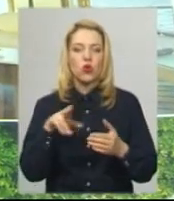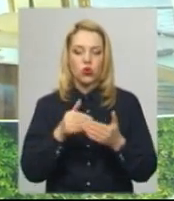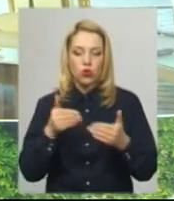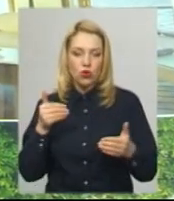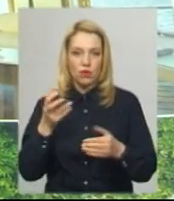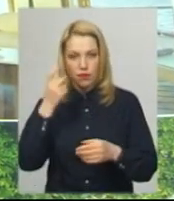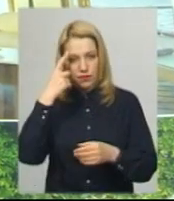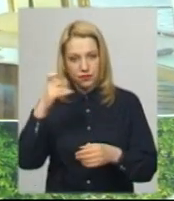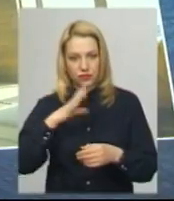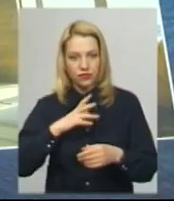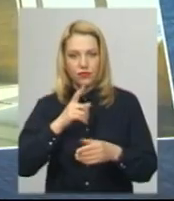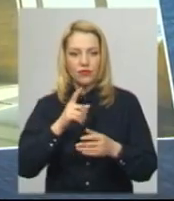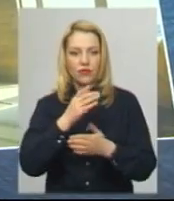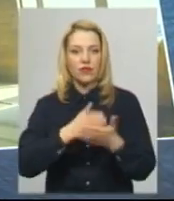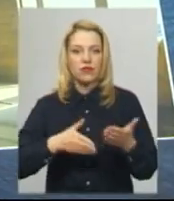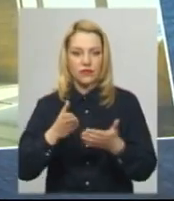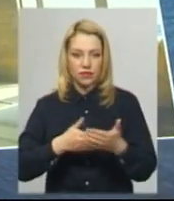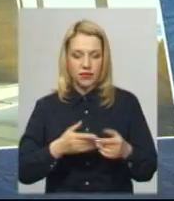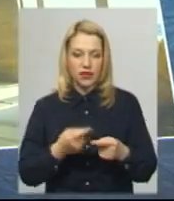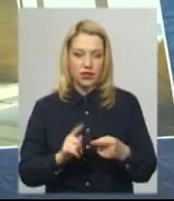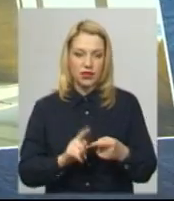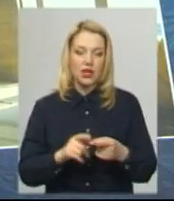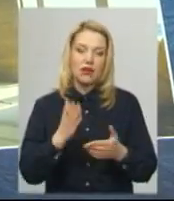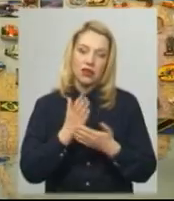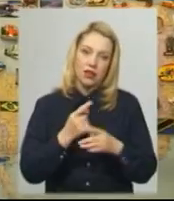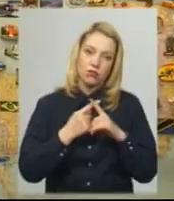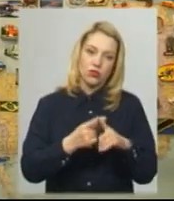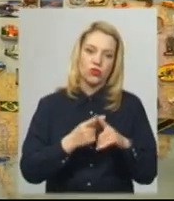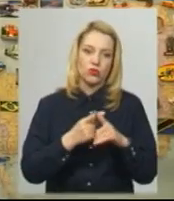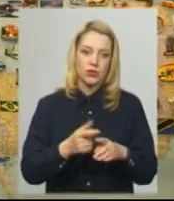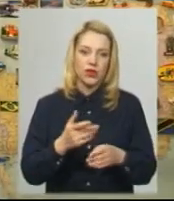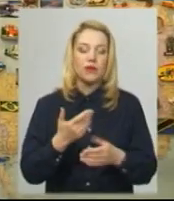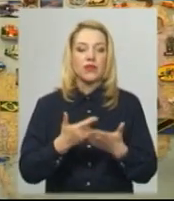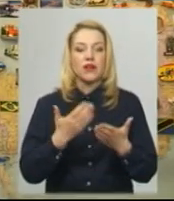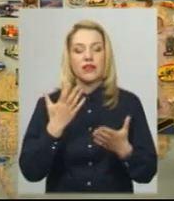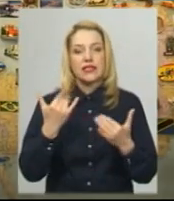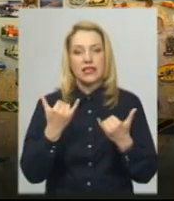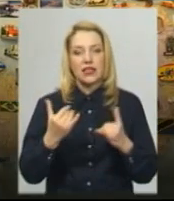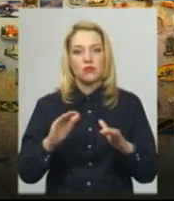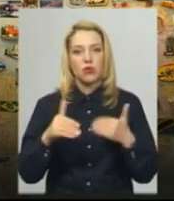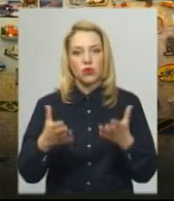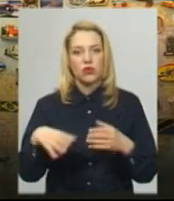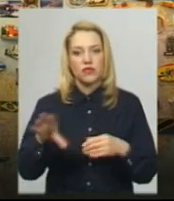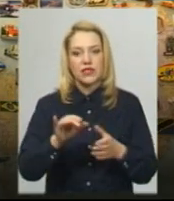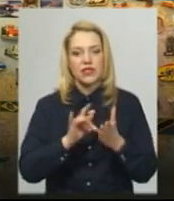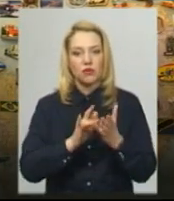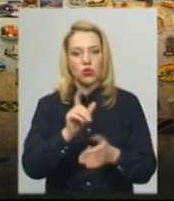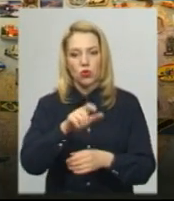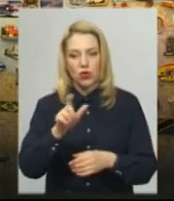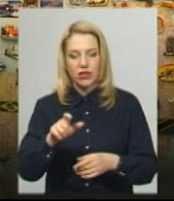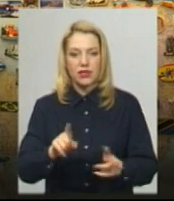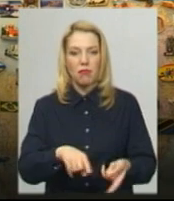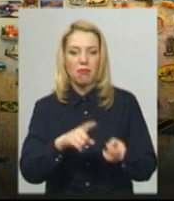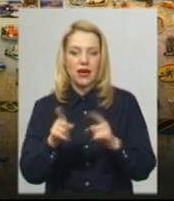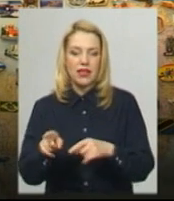туроператори пішли людям на певні поступки під час дії карантинних заходів. Зараз пропонується всім туристам перенести їхню поїздку на